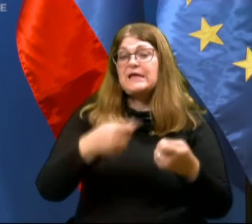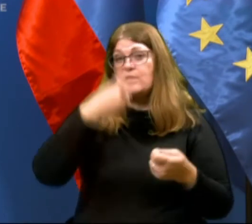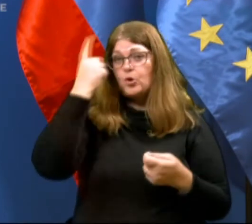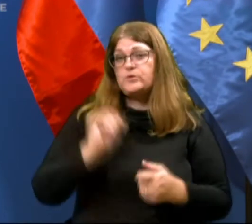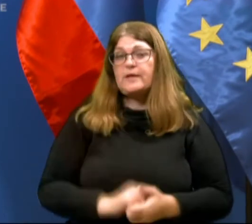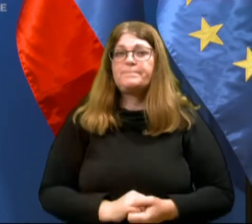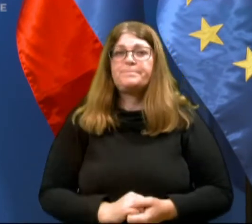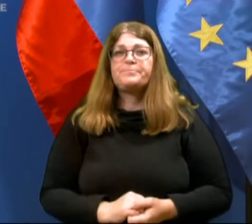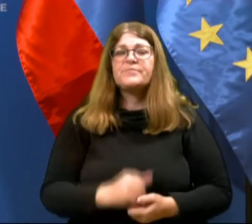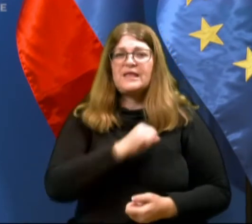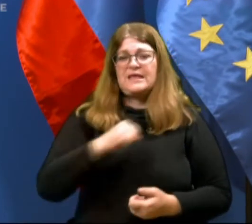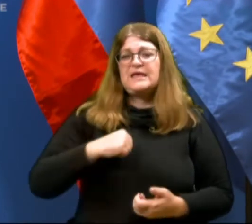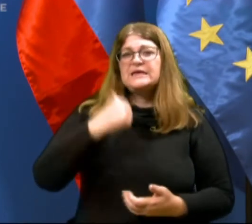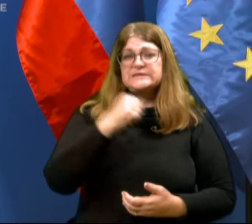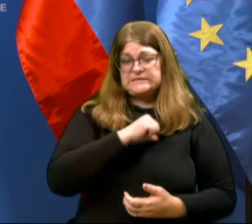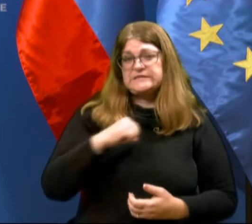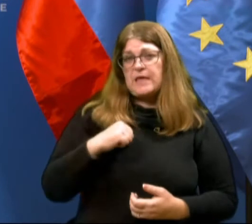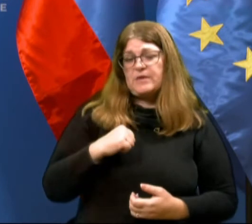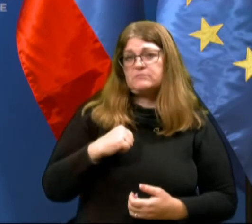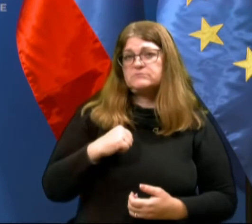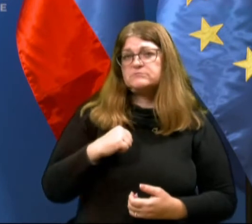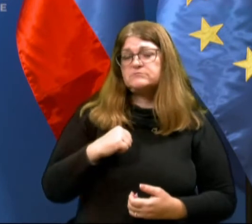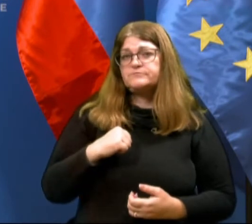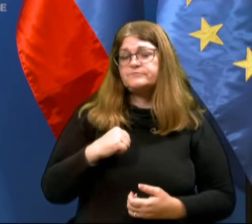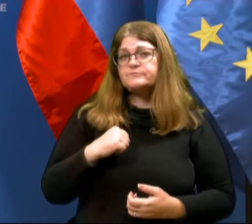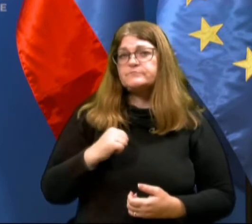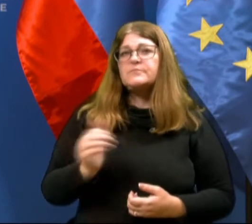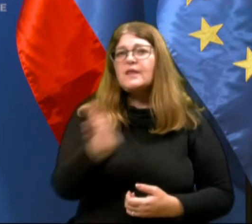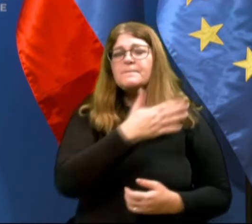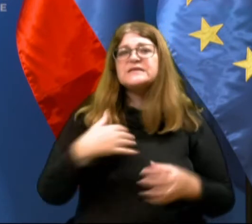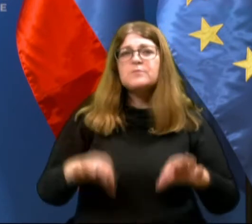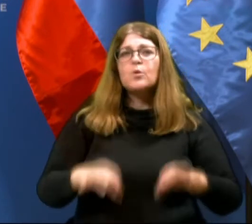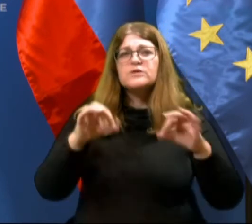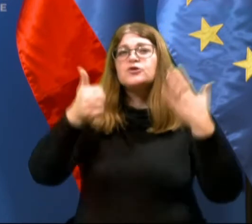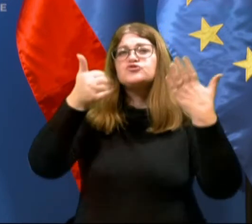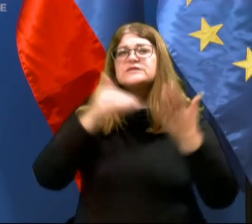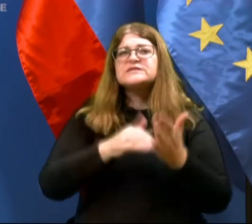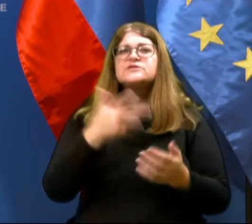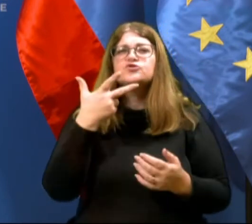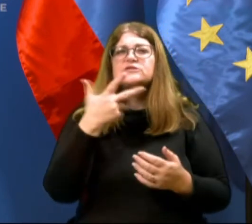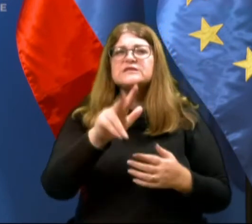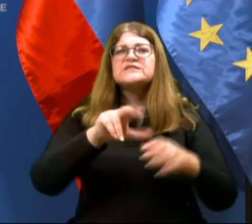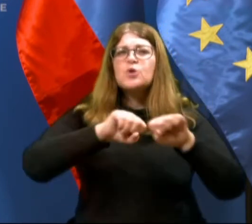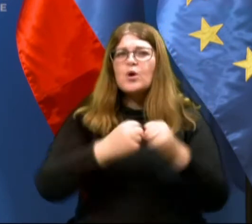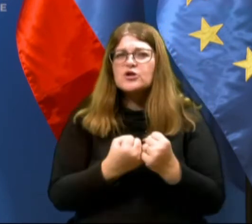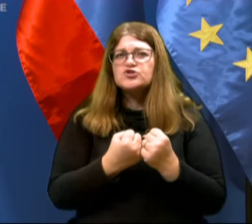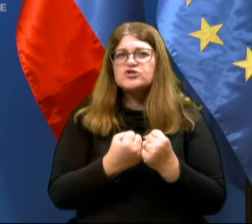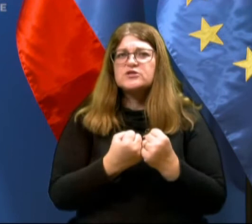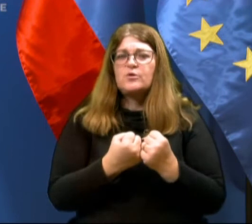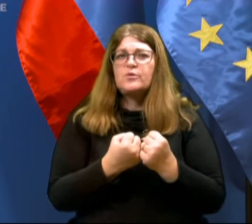Samostojno, torej sami, pa smo ugotovili 6300 kršitev tega,